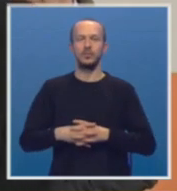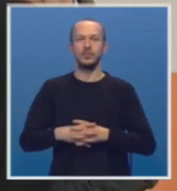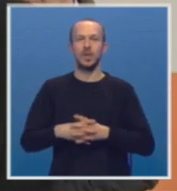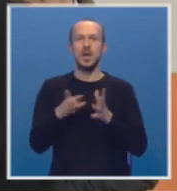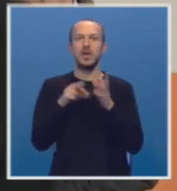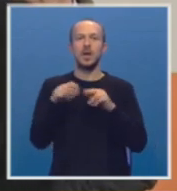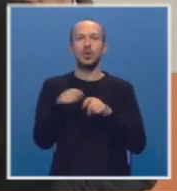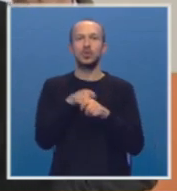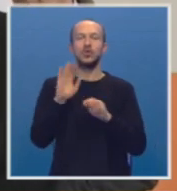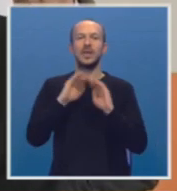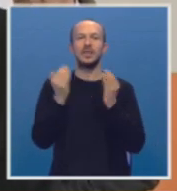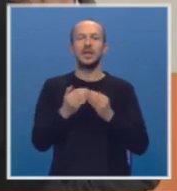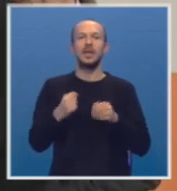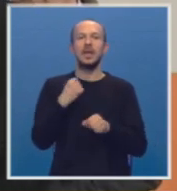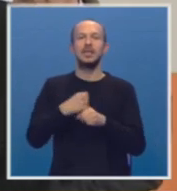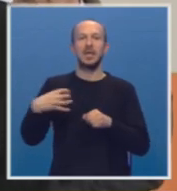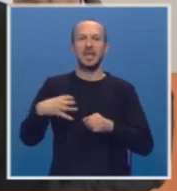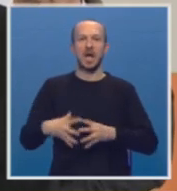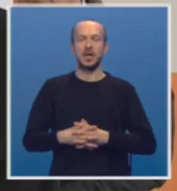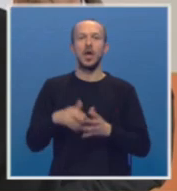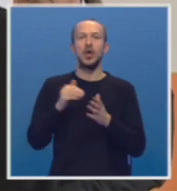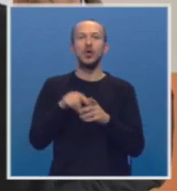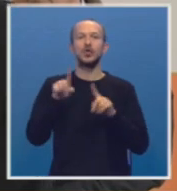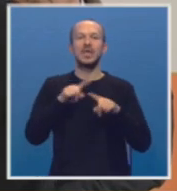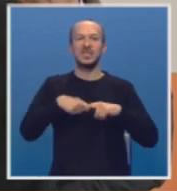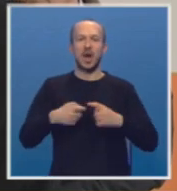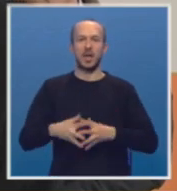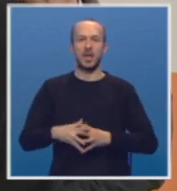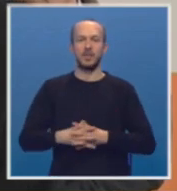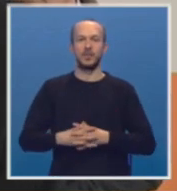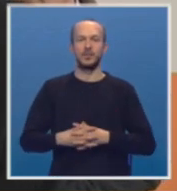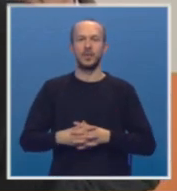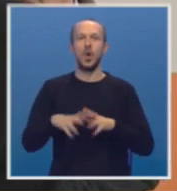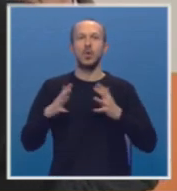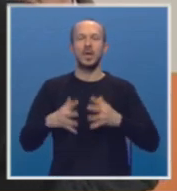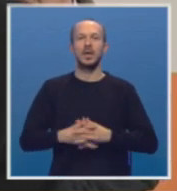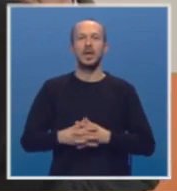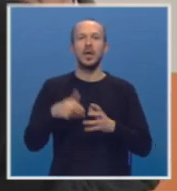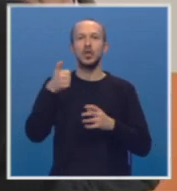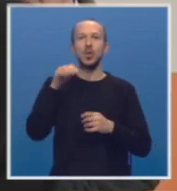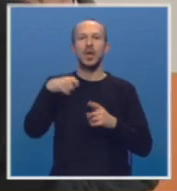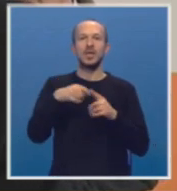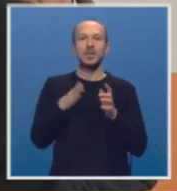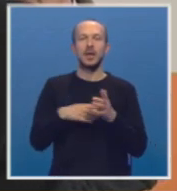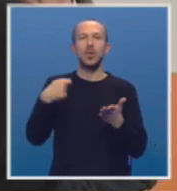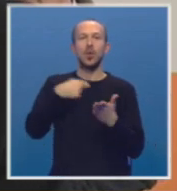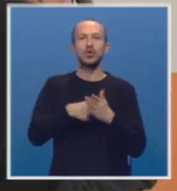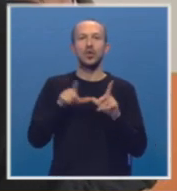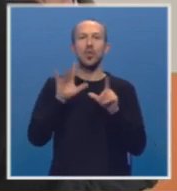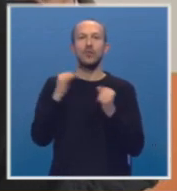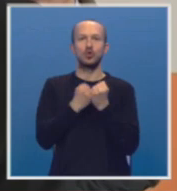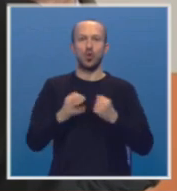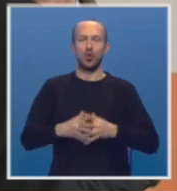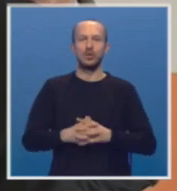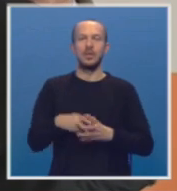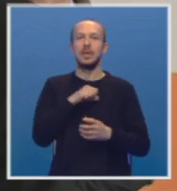na rekonstrukciju ove zgrade, izradu grijanja i još nekih stvari, od prilike 100.000 maraka će se uložiti u ovu školu.